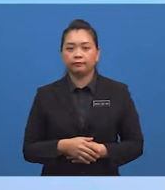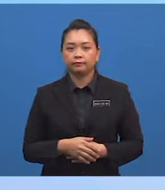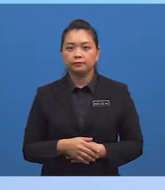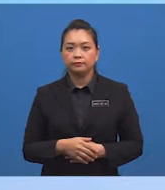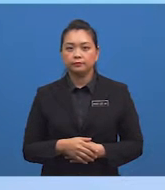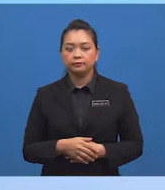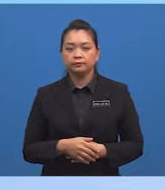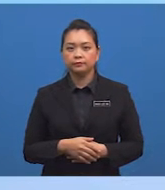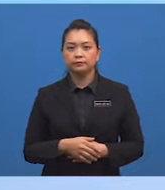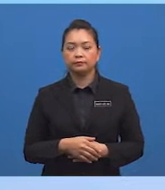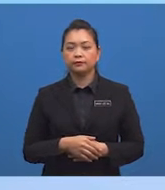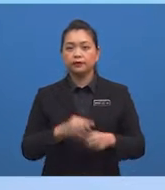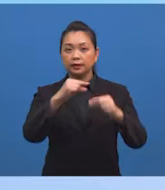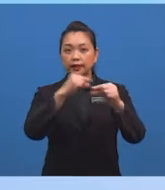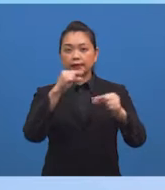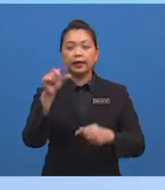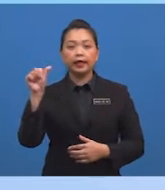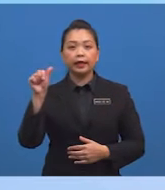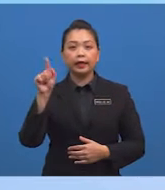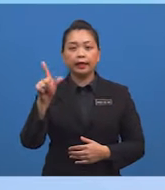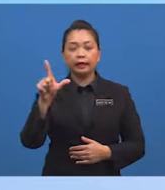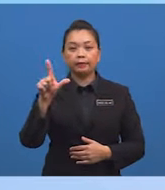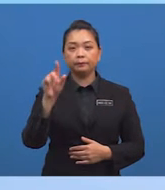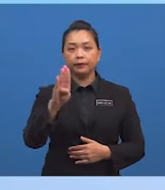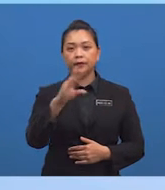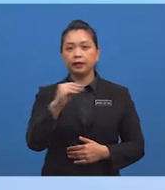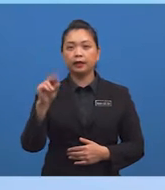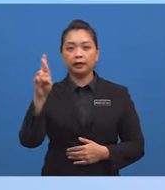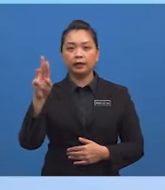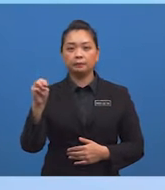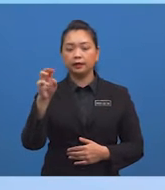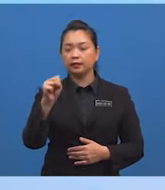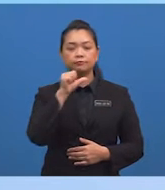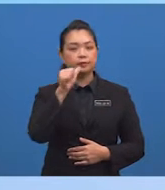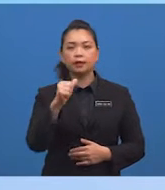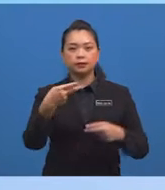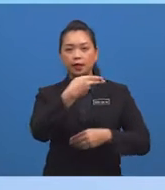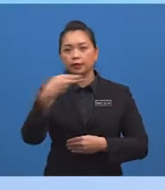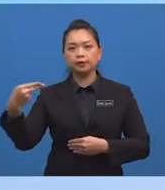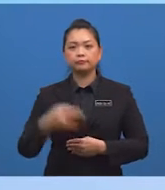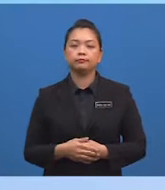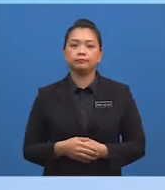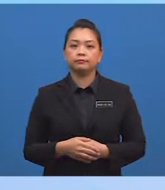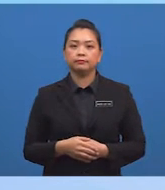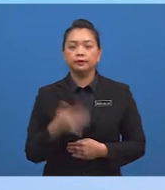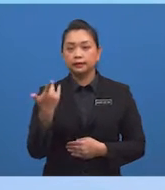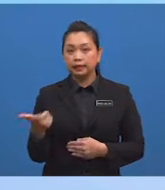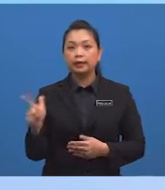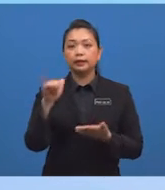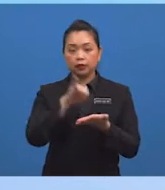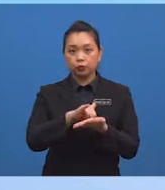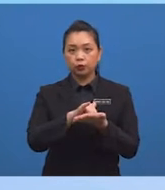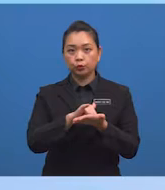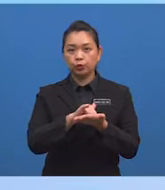kesimpulan bahawa garis ALB dan garis RMS tidak selari Selain sudut